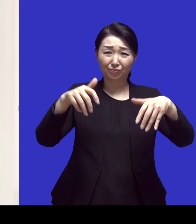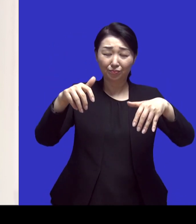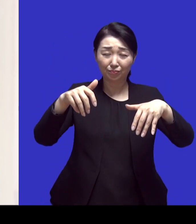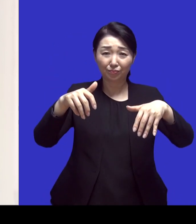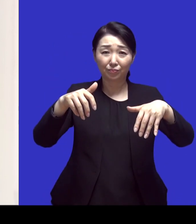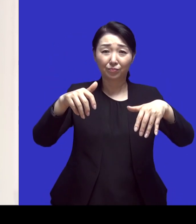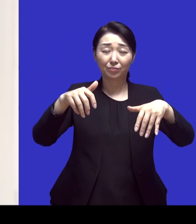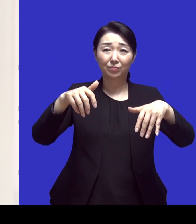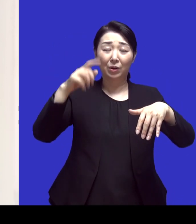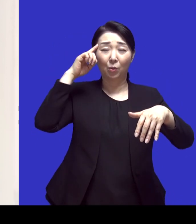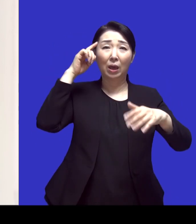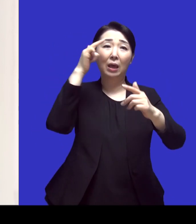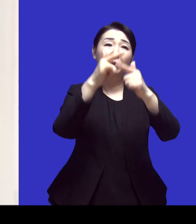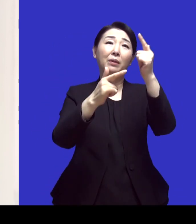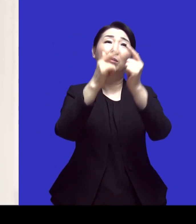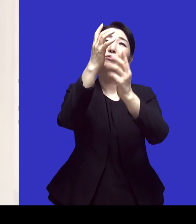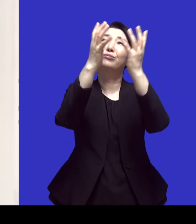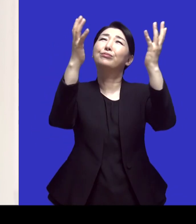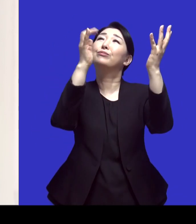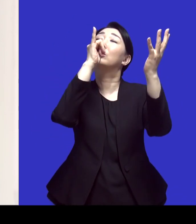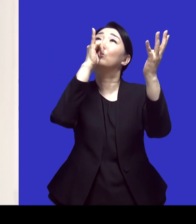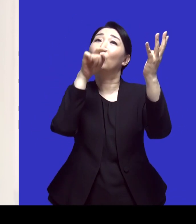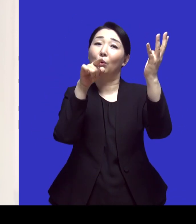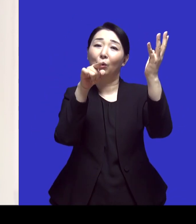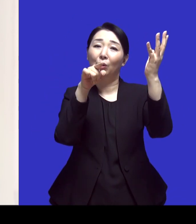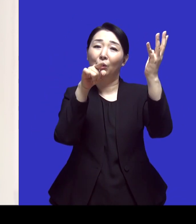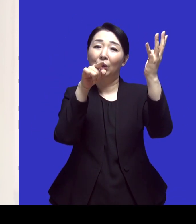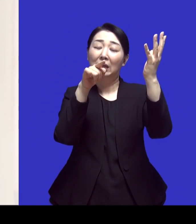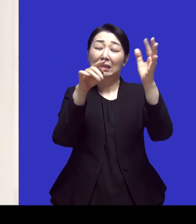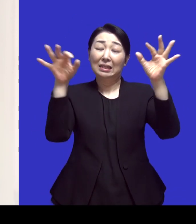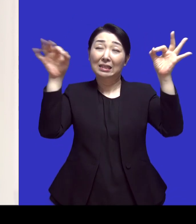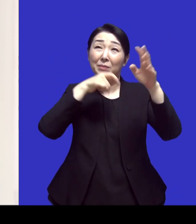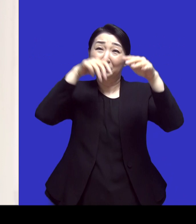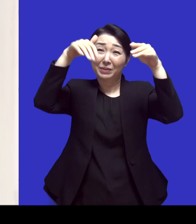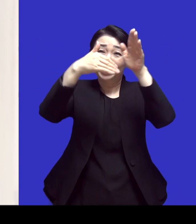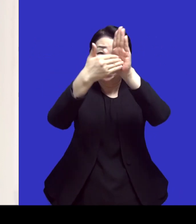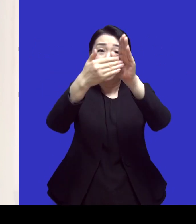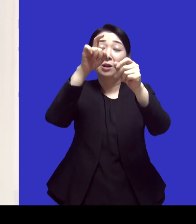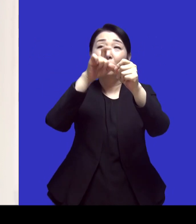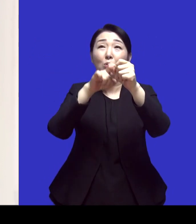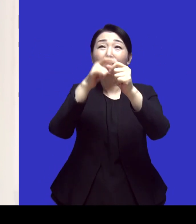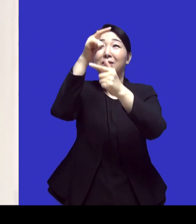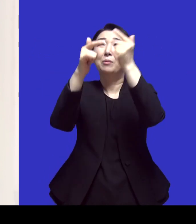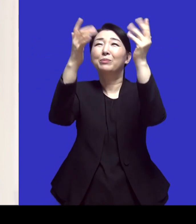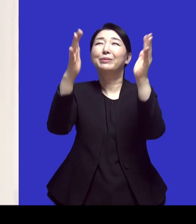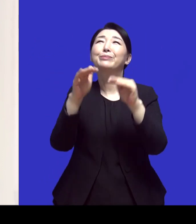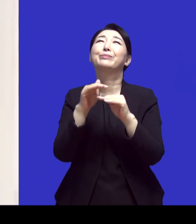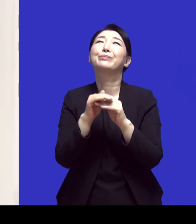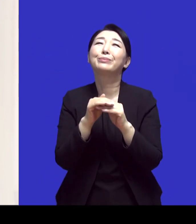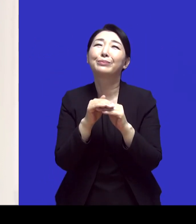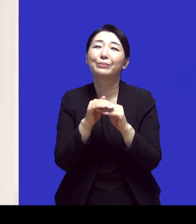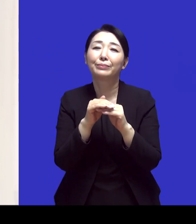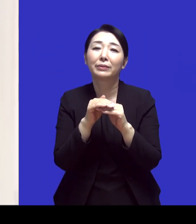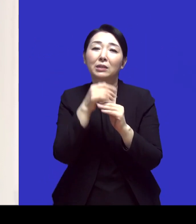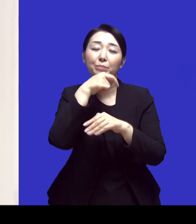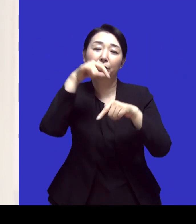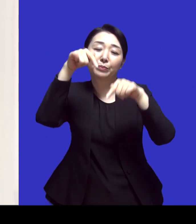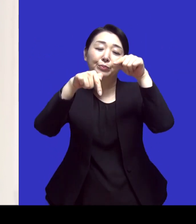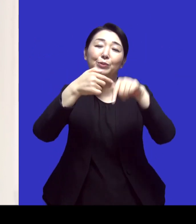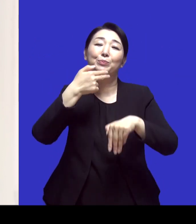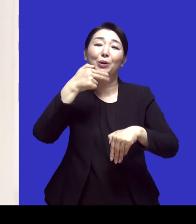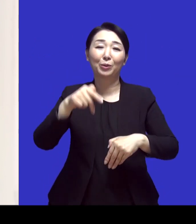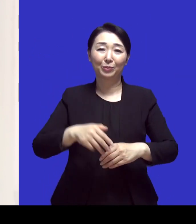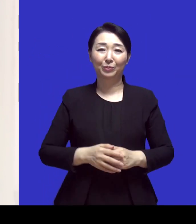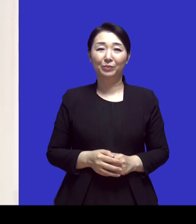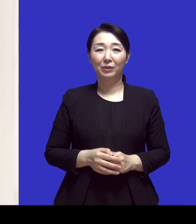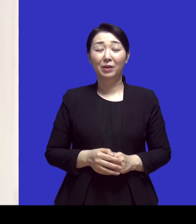나무가 이제 우거진 곳이 있어서 잠시라도 비를 좀 피해볼까 하고 갔는데 다행히 거기 빗방울이 거의 안 떨어지더라고요